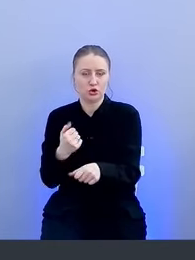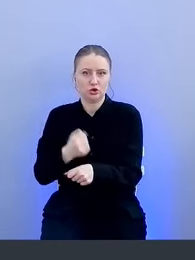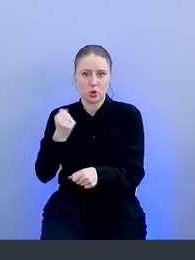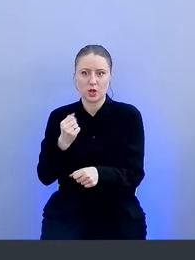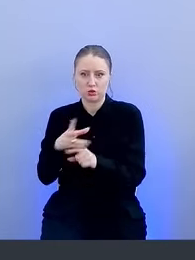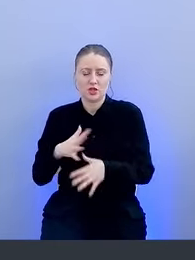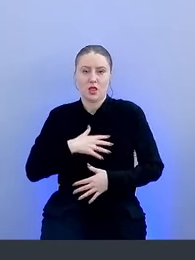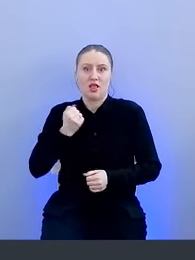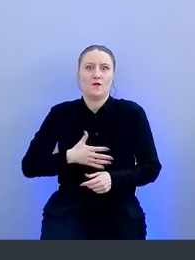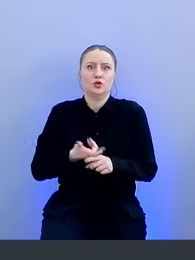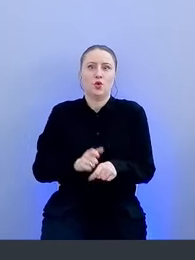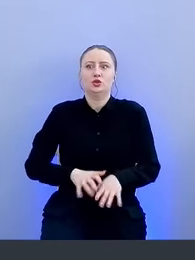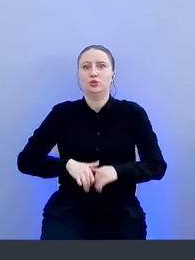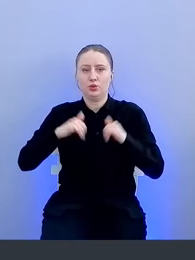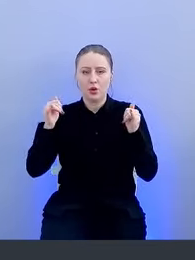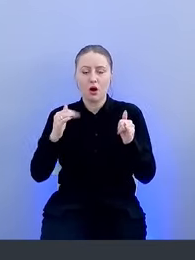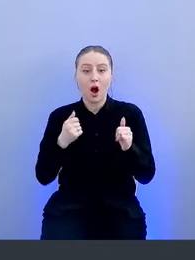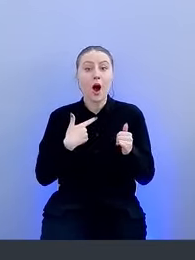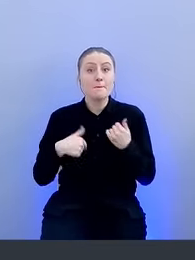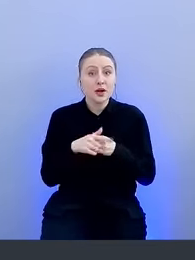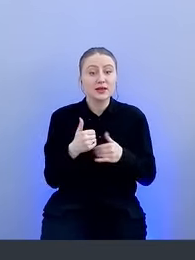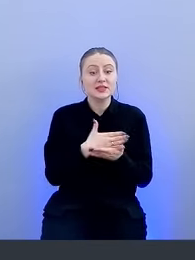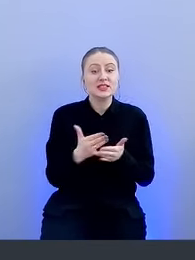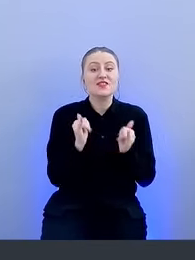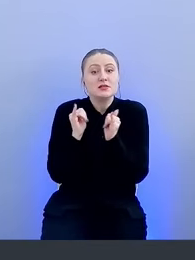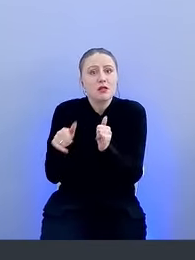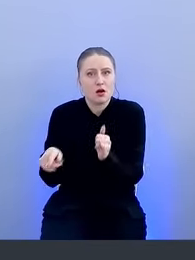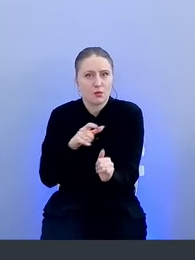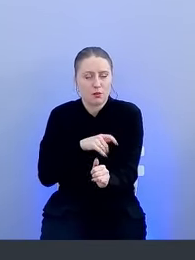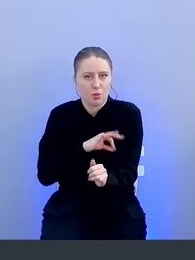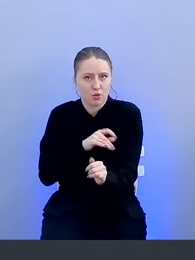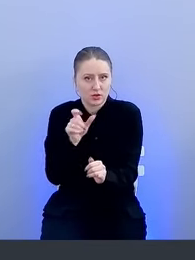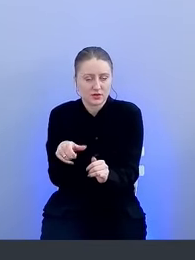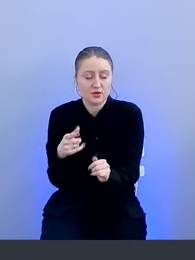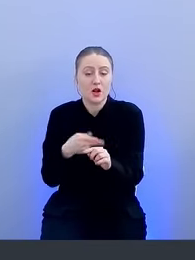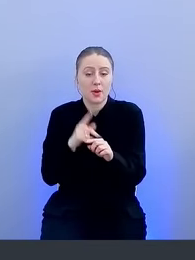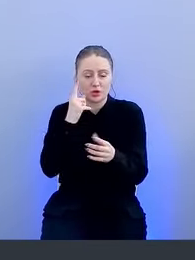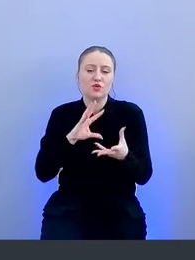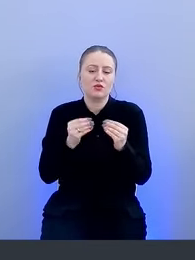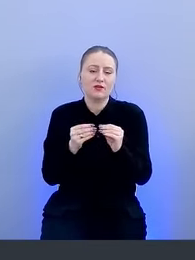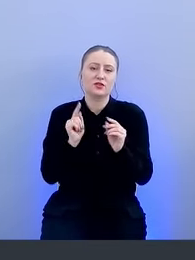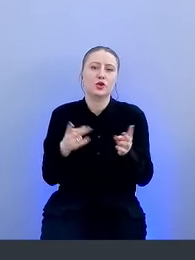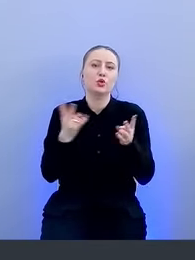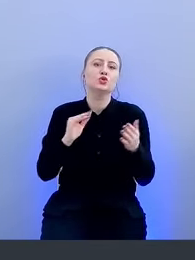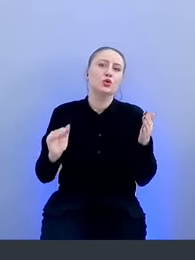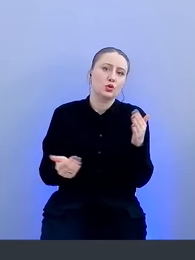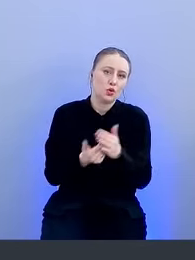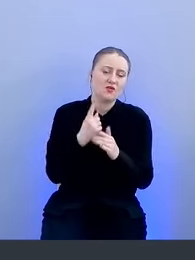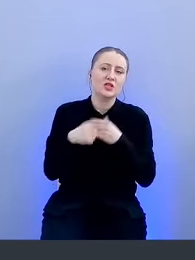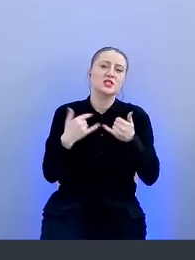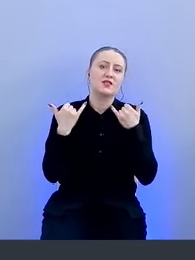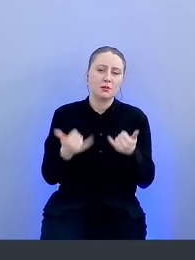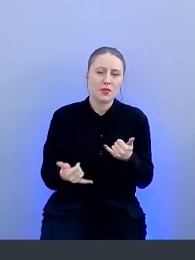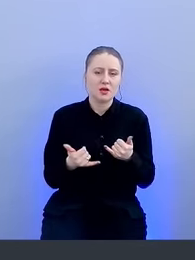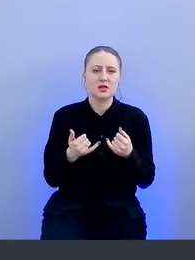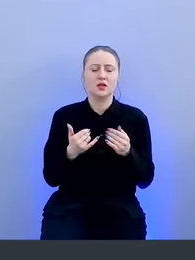растет, а мы все-таки сервис для пользователя. Вывод, что нужен новый, современный, высокотехнологичный